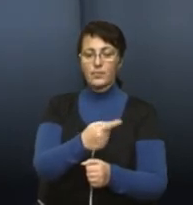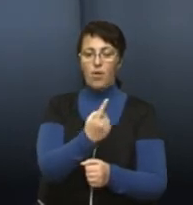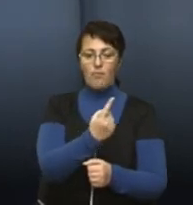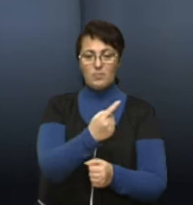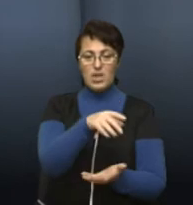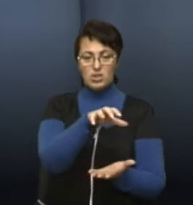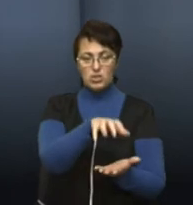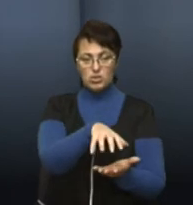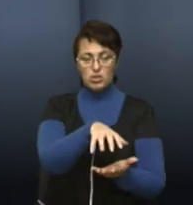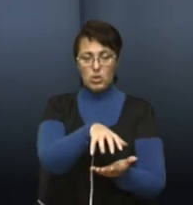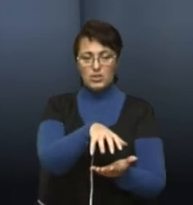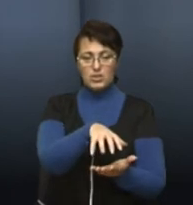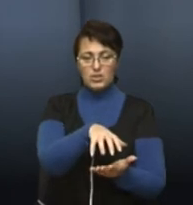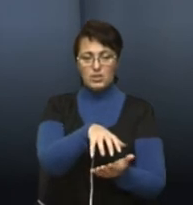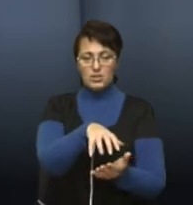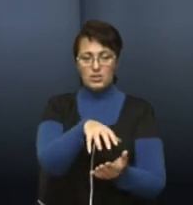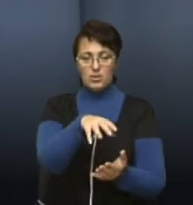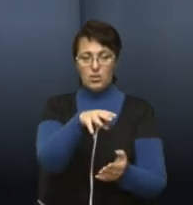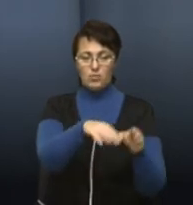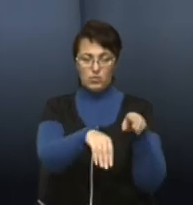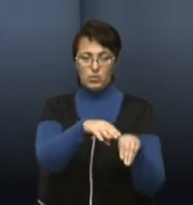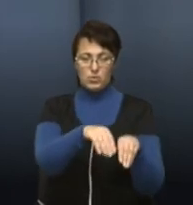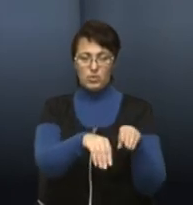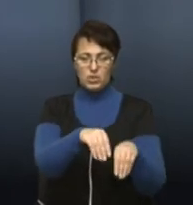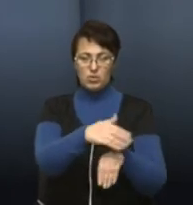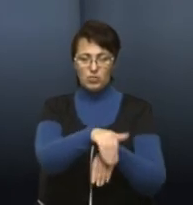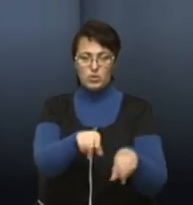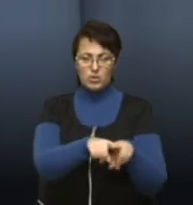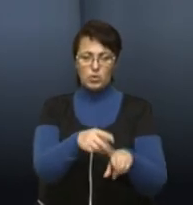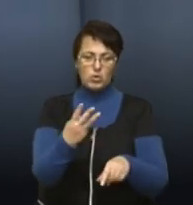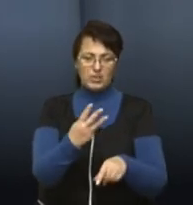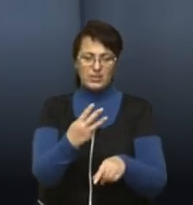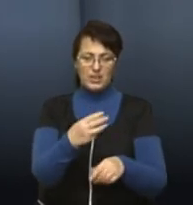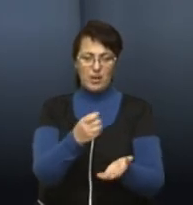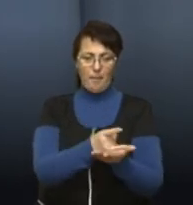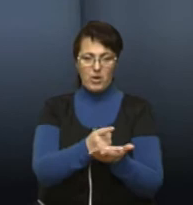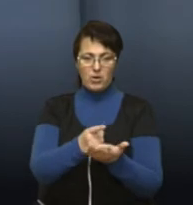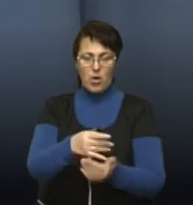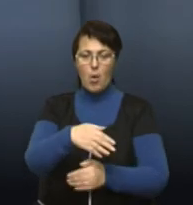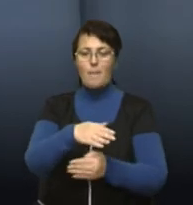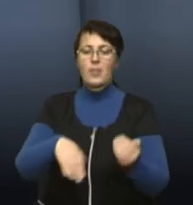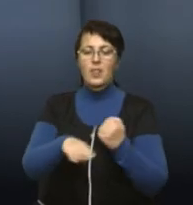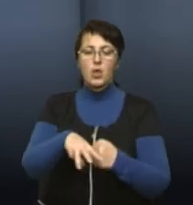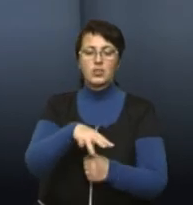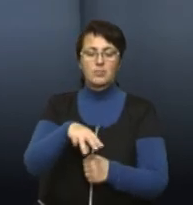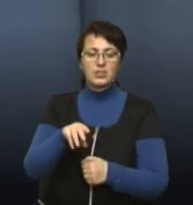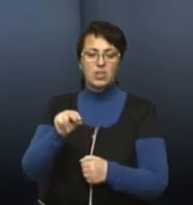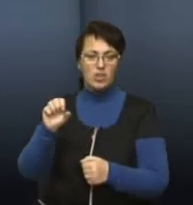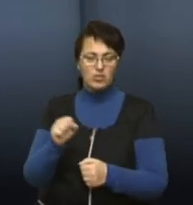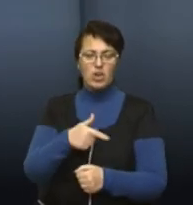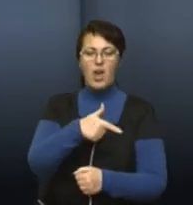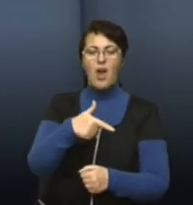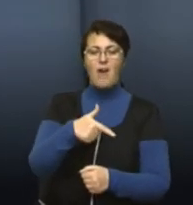зоні, в сусідніх, це буквально теж три парковки. Це є, наприклад, площа Міцькевича, це є вулиці Гаврашкевича, біля